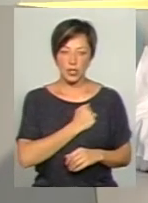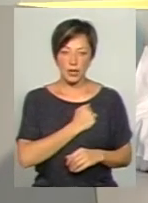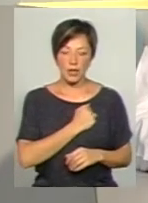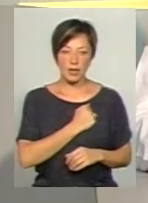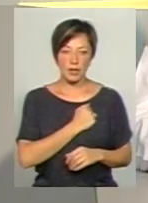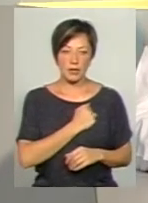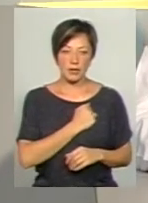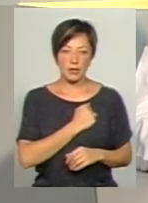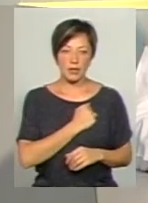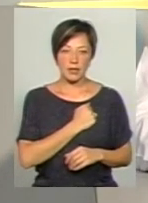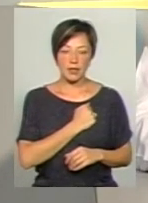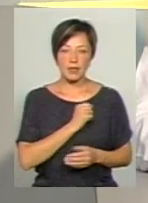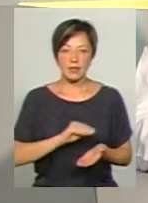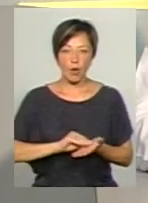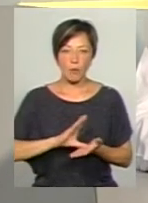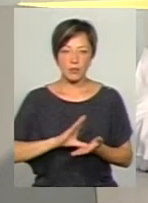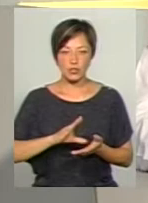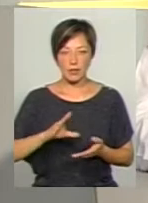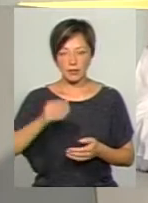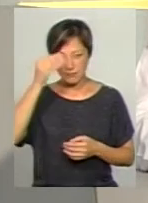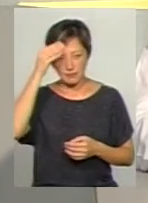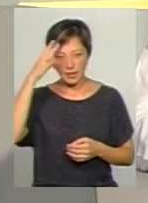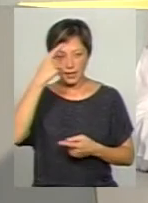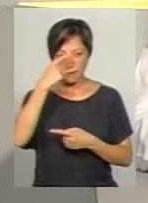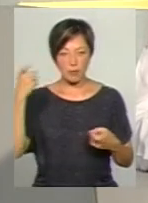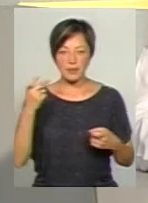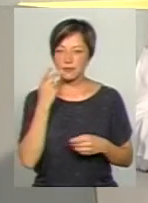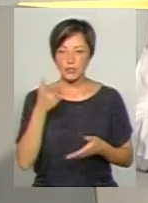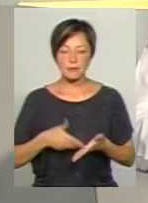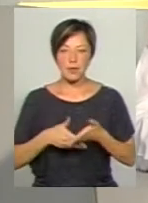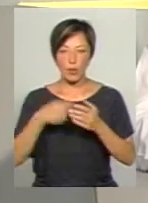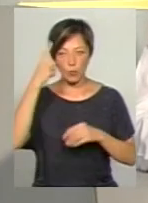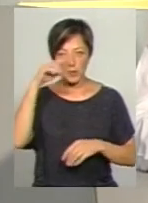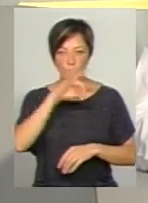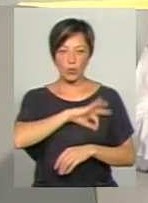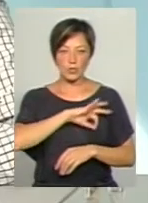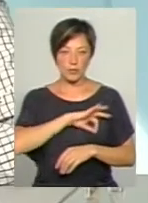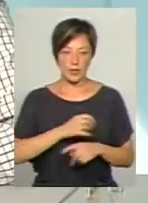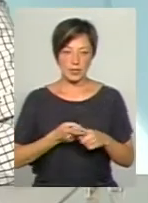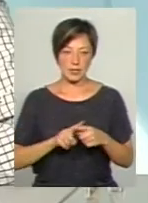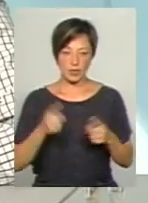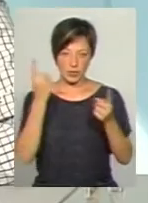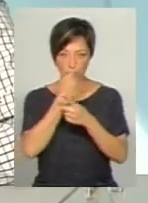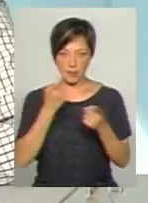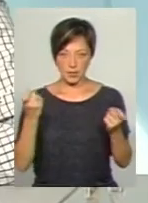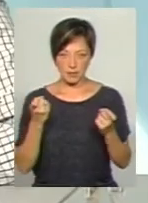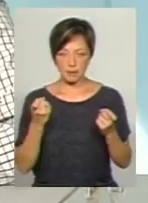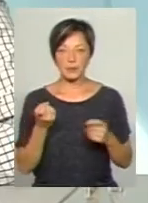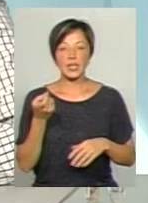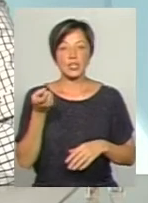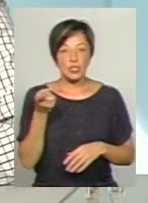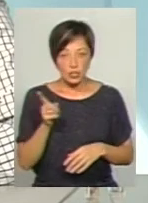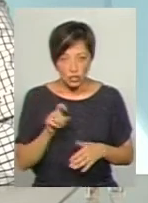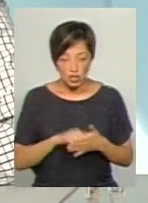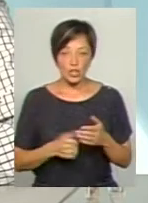накопичення цієї інформації не завжди сприяє вмінню користуватися цією інформацією. Через що